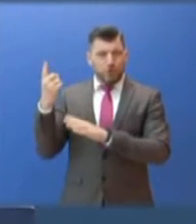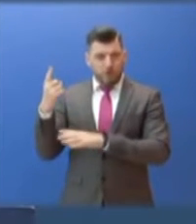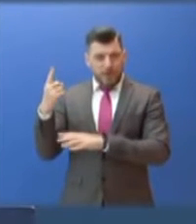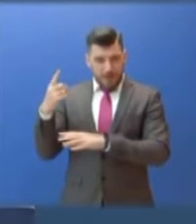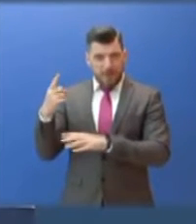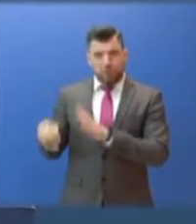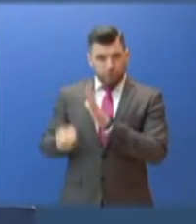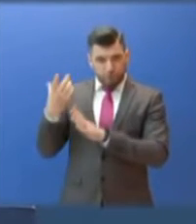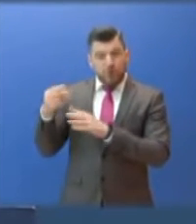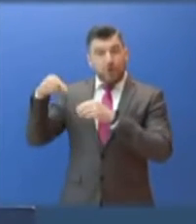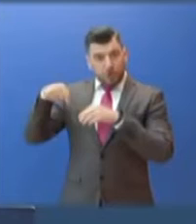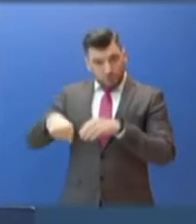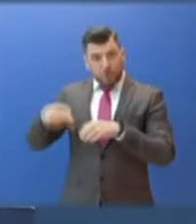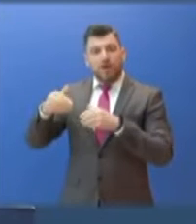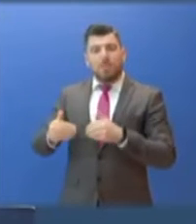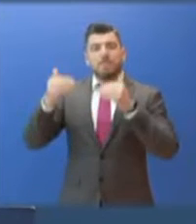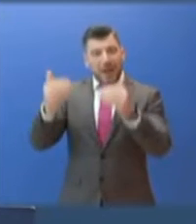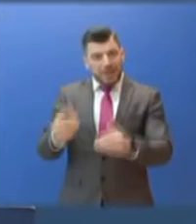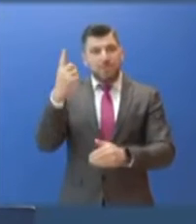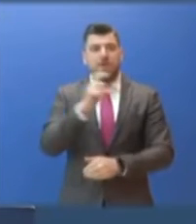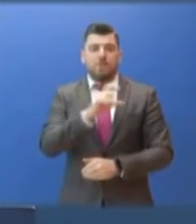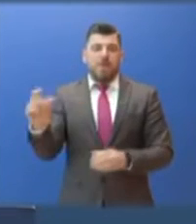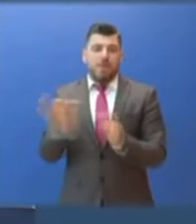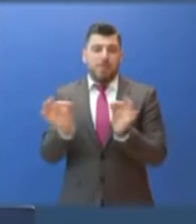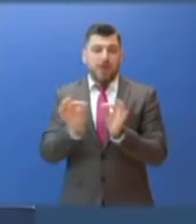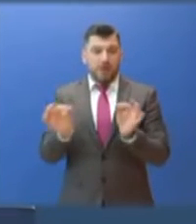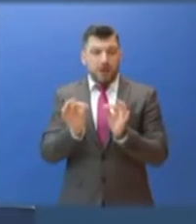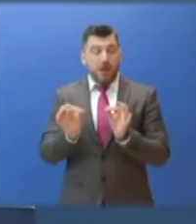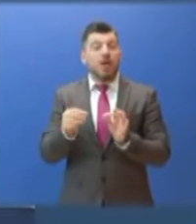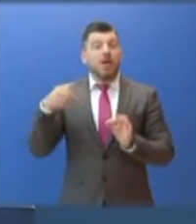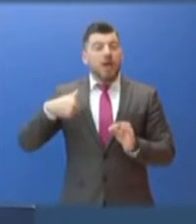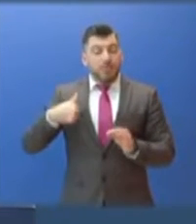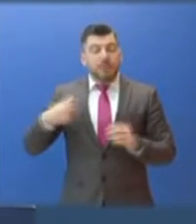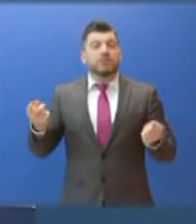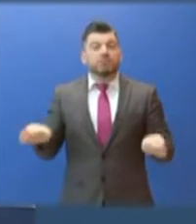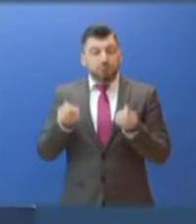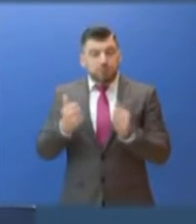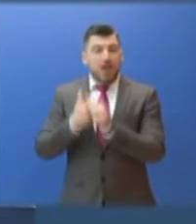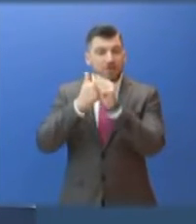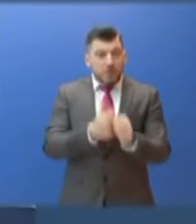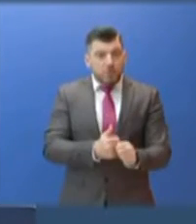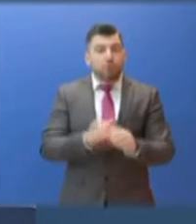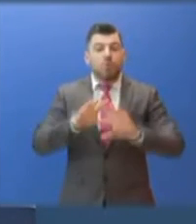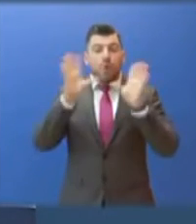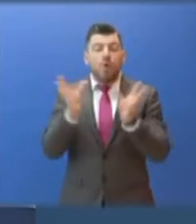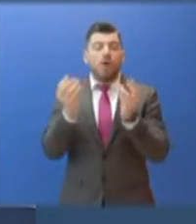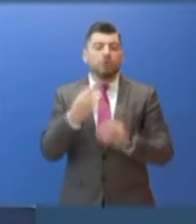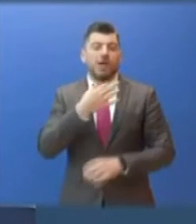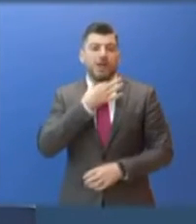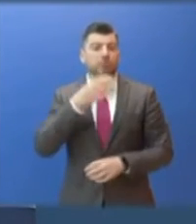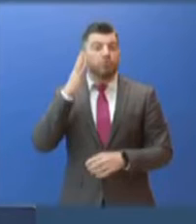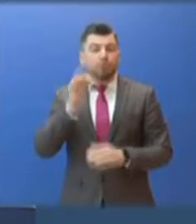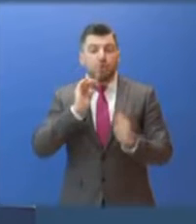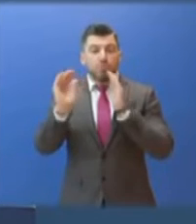μας παρακολουθεί πολύ στενά τα διεθνή και τα εγχώρια δεδομένα και πράττει όσα απαιτούνται με γνώμονα την υγειονομική ασφάλεια αλλά και τη